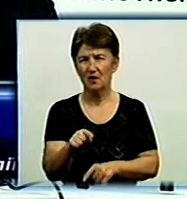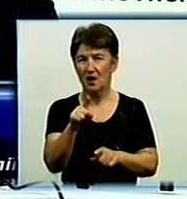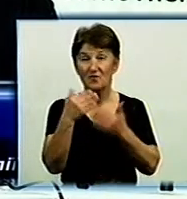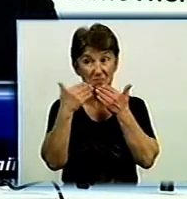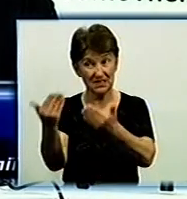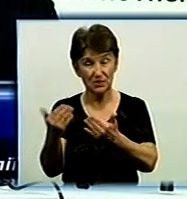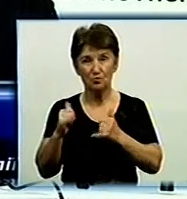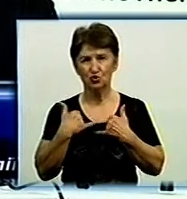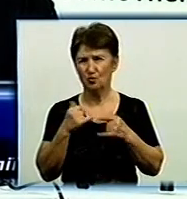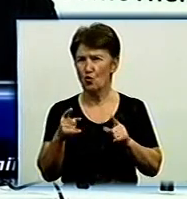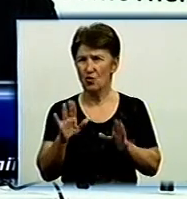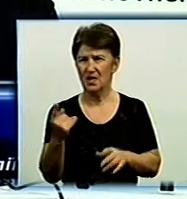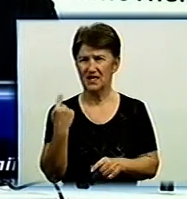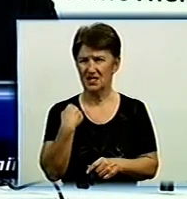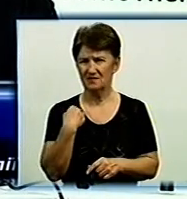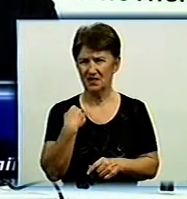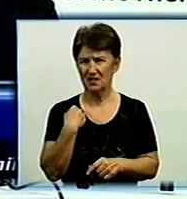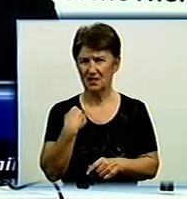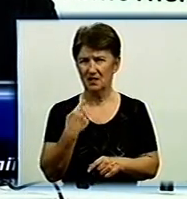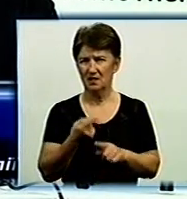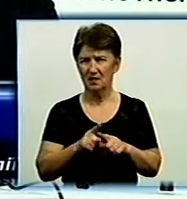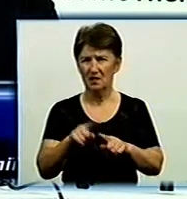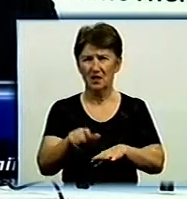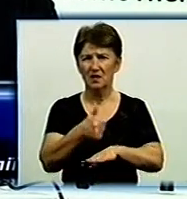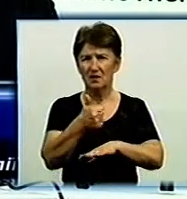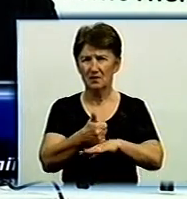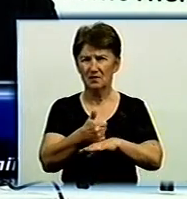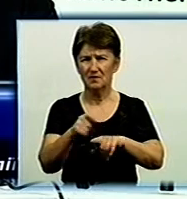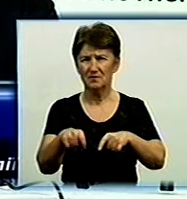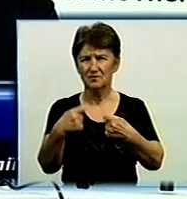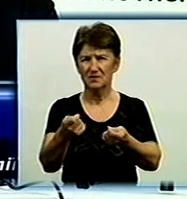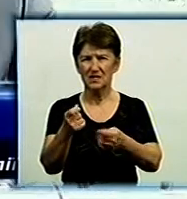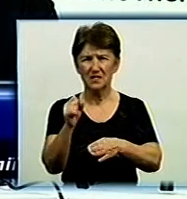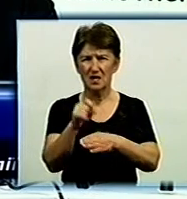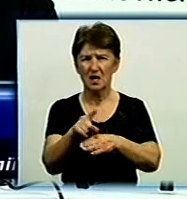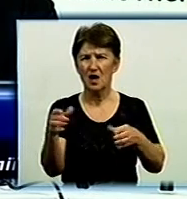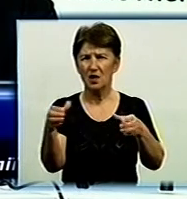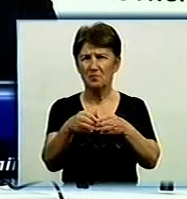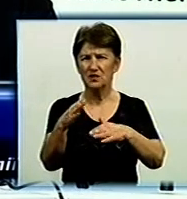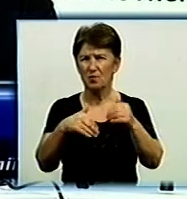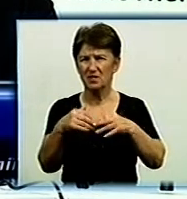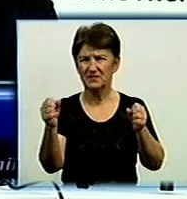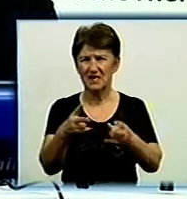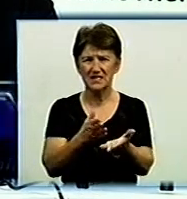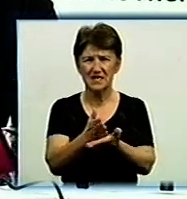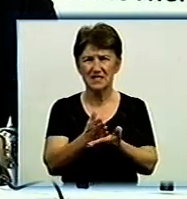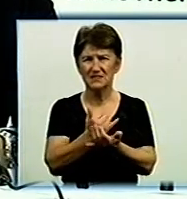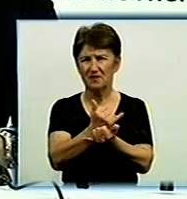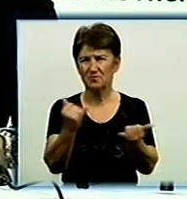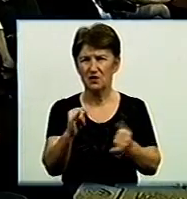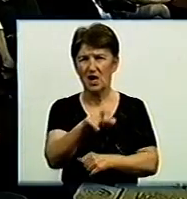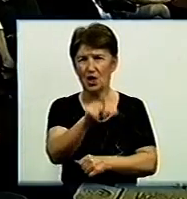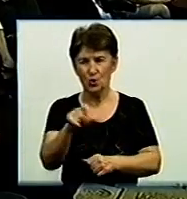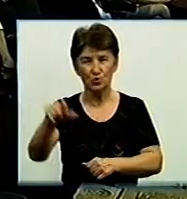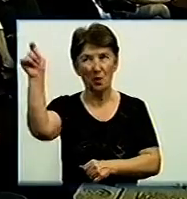Кіровоград, не головне не місто, не локация, а головне – создати професійну команду, професійний сервіс, і люди приєдуть